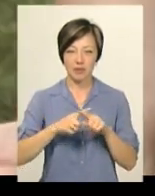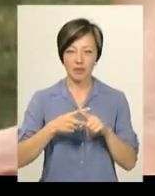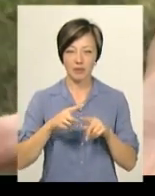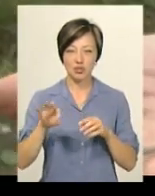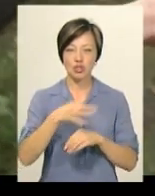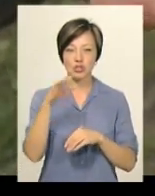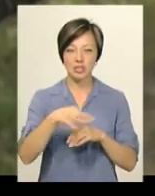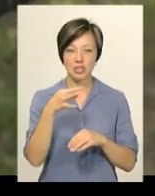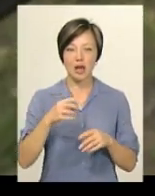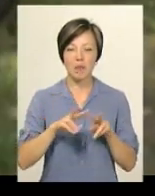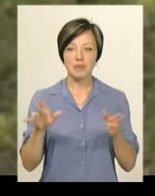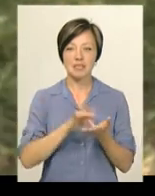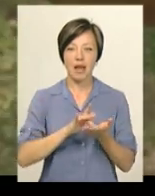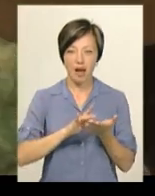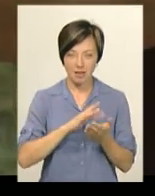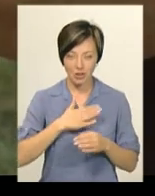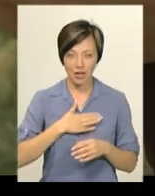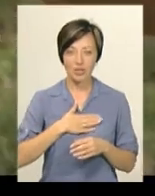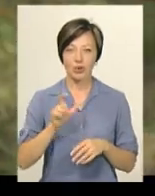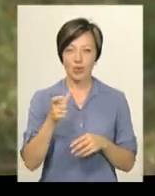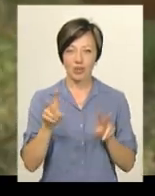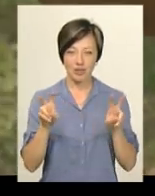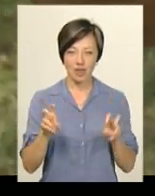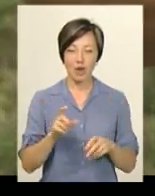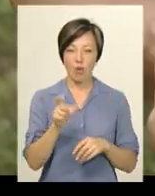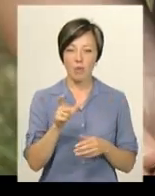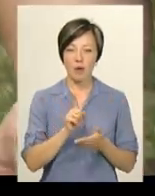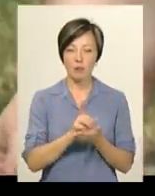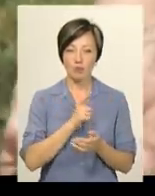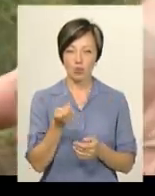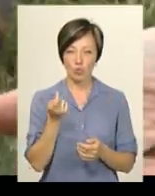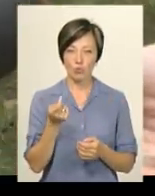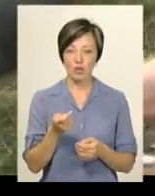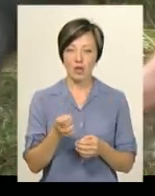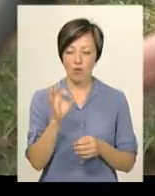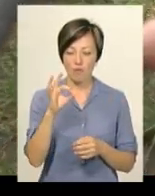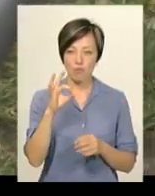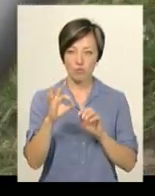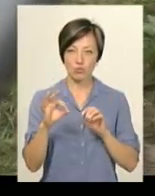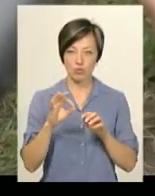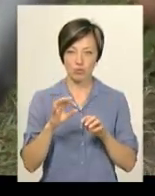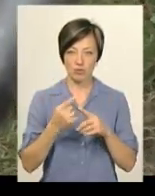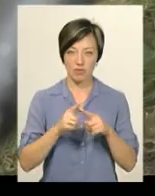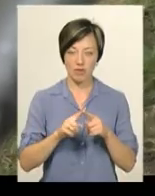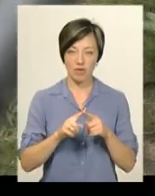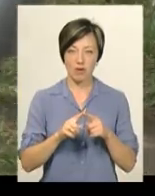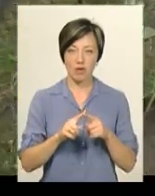старі ціганські наші голки. Голка має бути товста, з великим вушком. Тоді